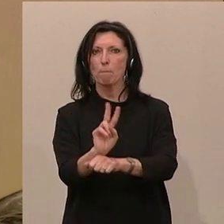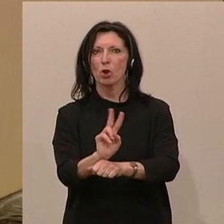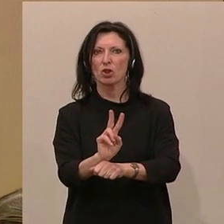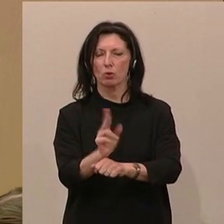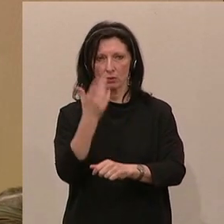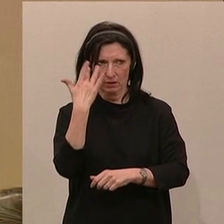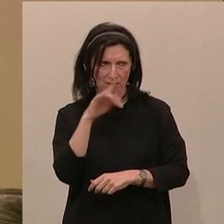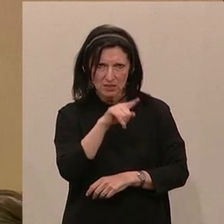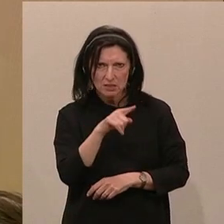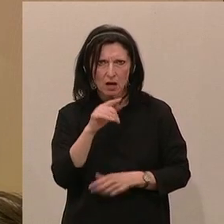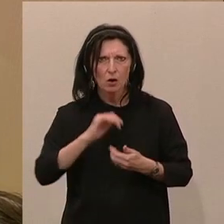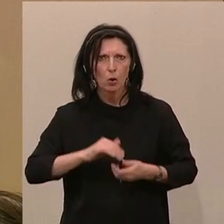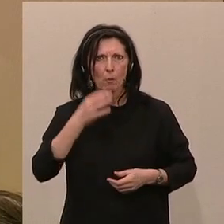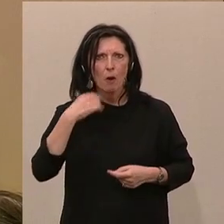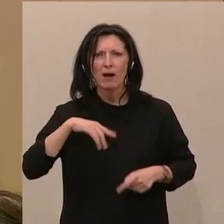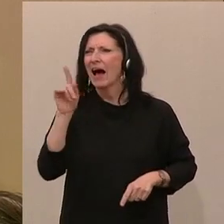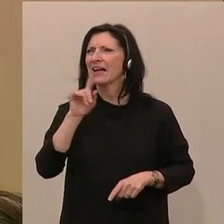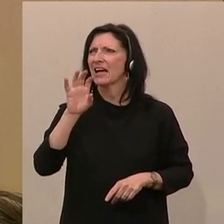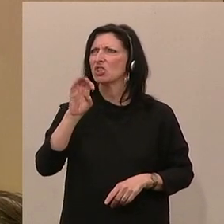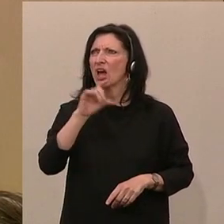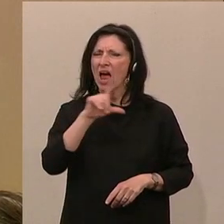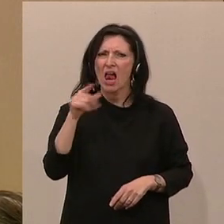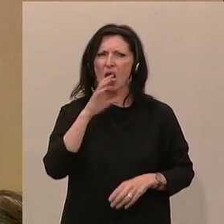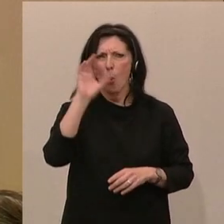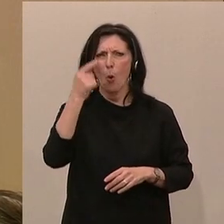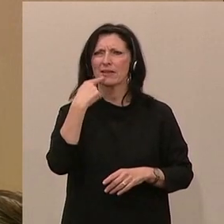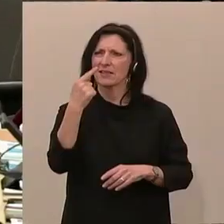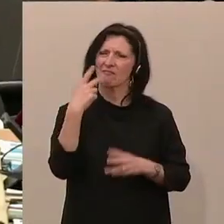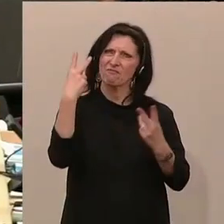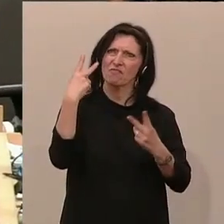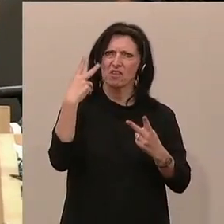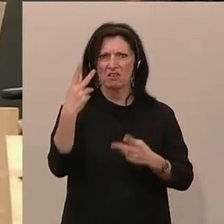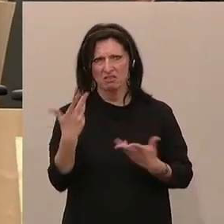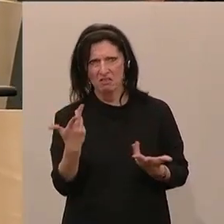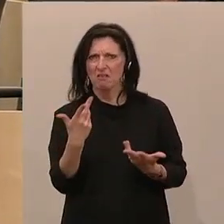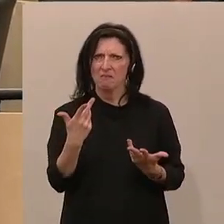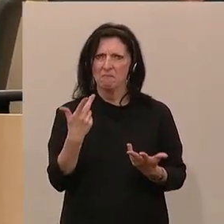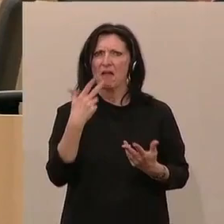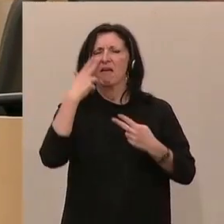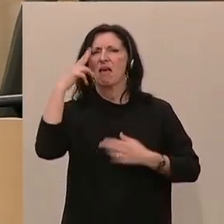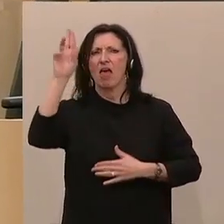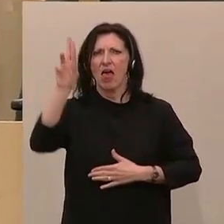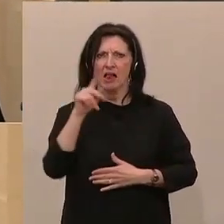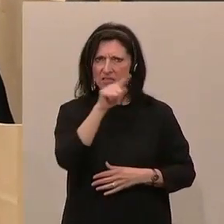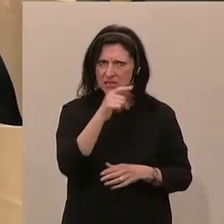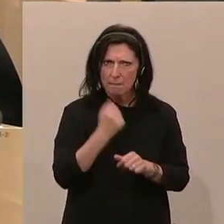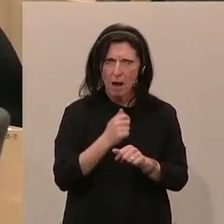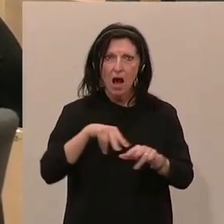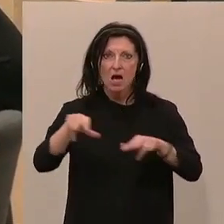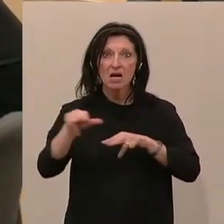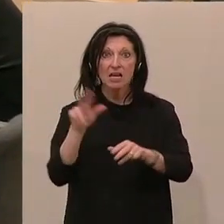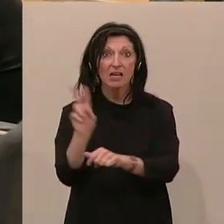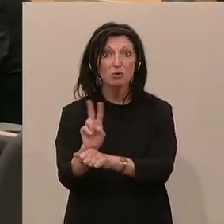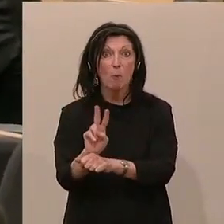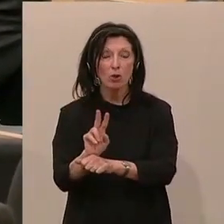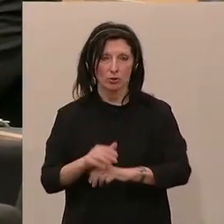glaube, Frau Klopo, Sihung von Ehrlichkeit, ah nein, der Herr Kollege Schellner hat von Ehrlichkeit auch gesprochen. Ihr betreibt den sogenannten Regierungsmonitor. Da